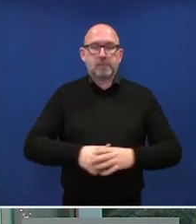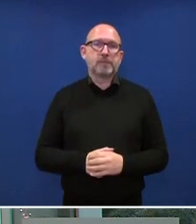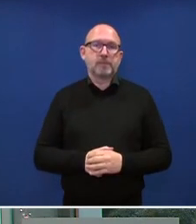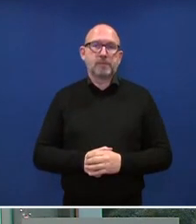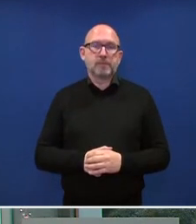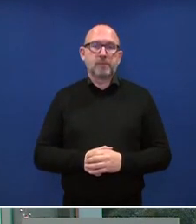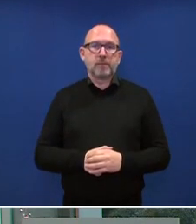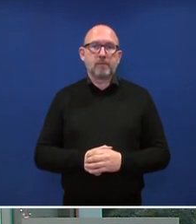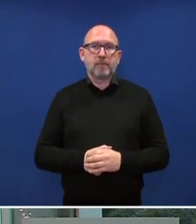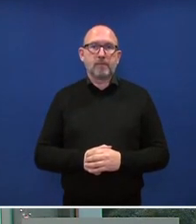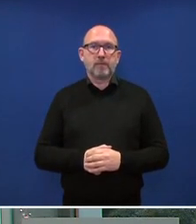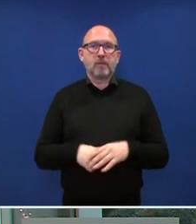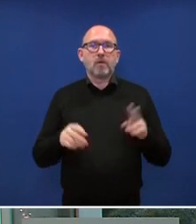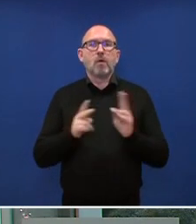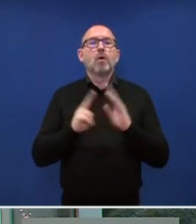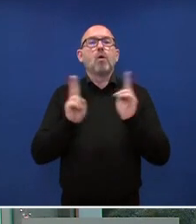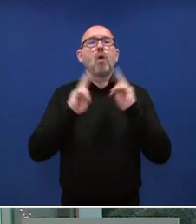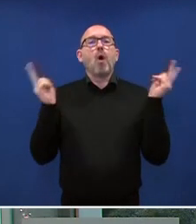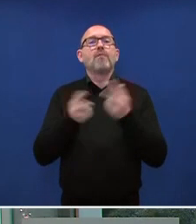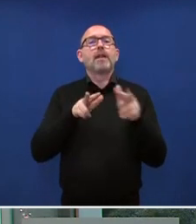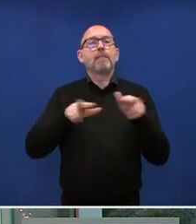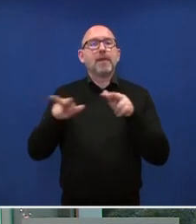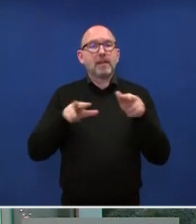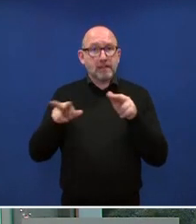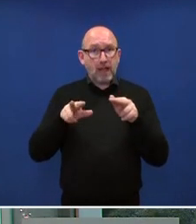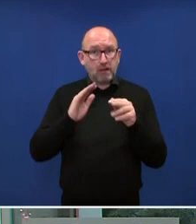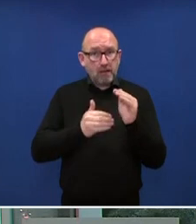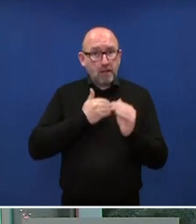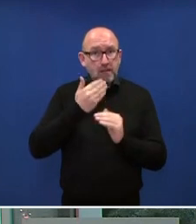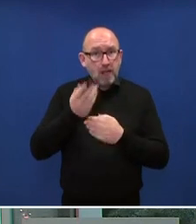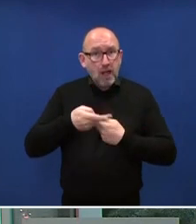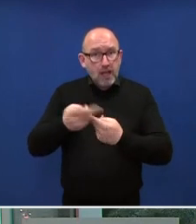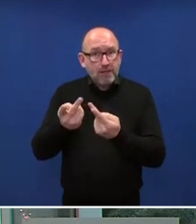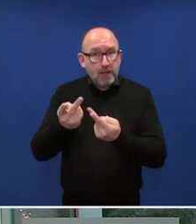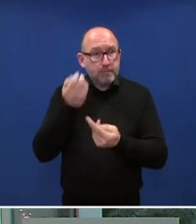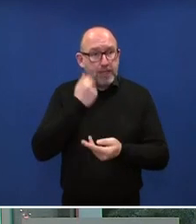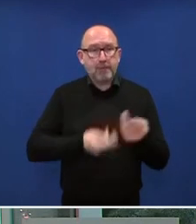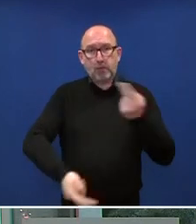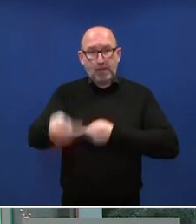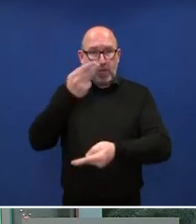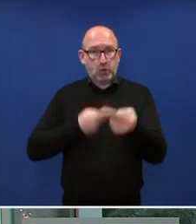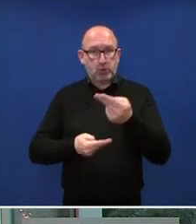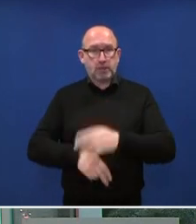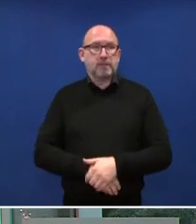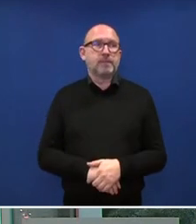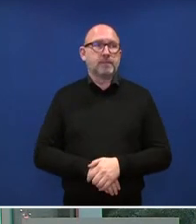Dann kann das Umweltministerium nachliefern. Wenn wir dann noch einmal tauschen, bitte. Bitte.